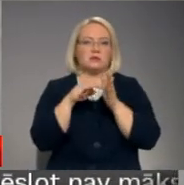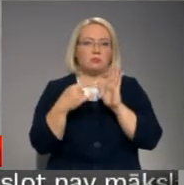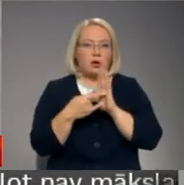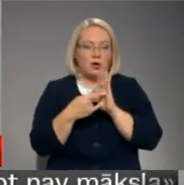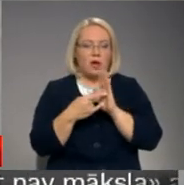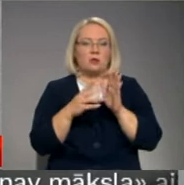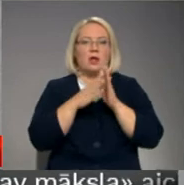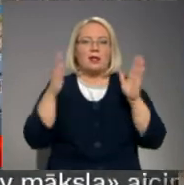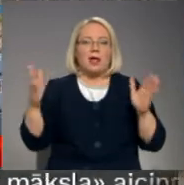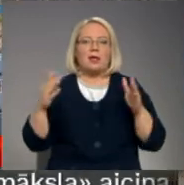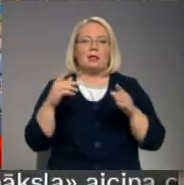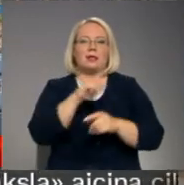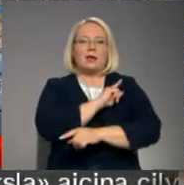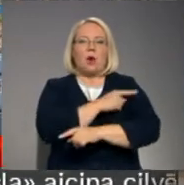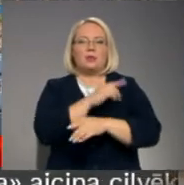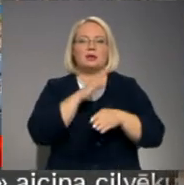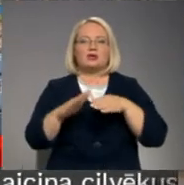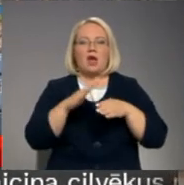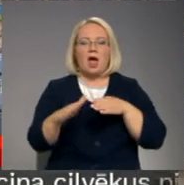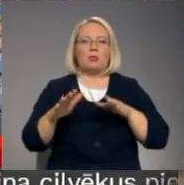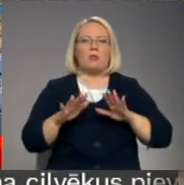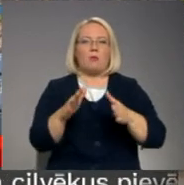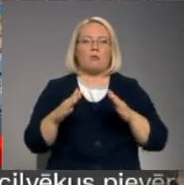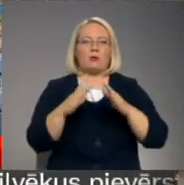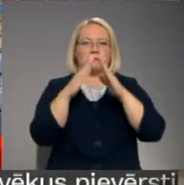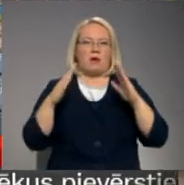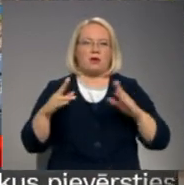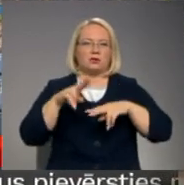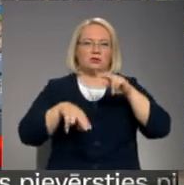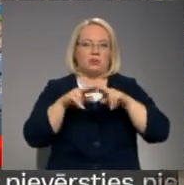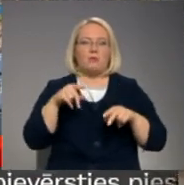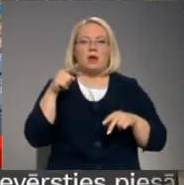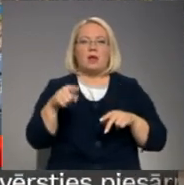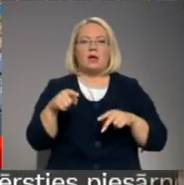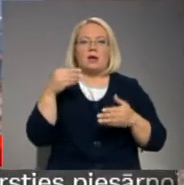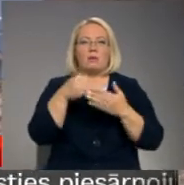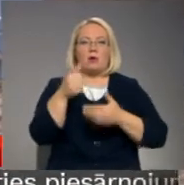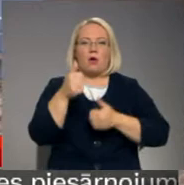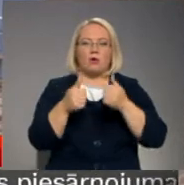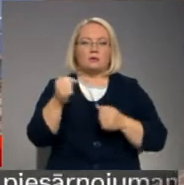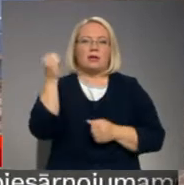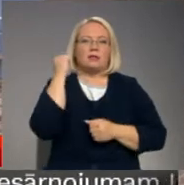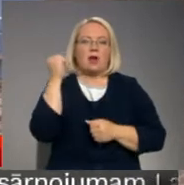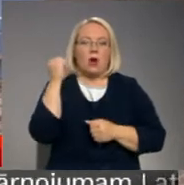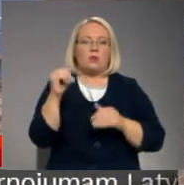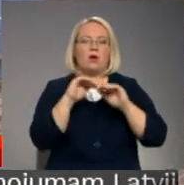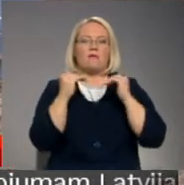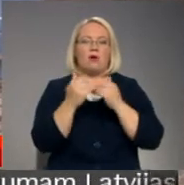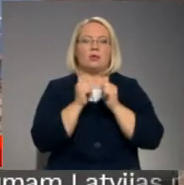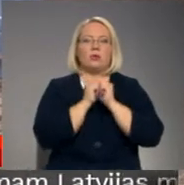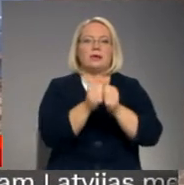Lielu jaudu škeldu katlu mājas būvi, taču iespējamais interašu konflikts iepirkumā Drautar Kokheizijas fonda piesaistītā